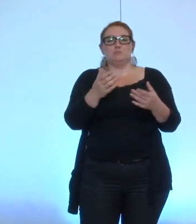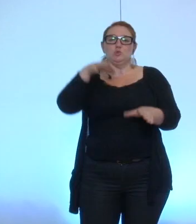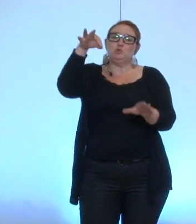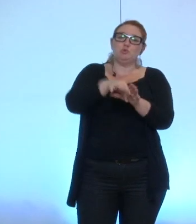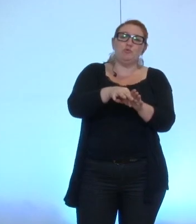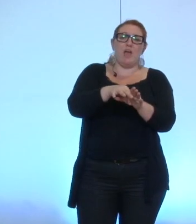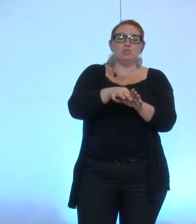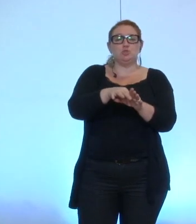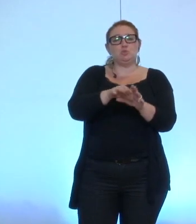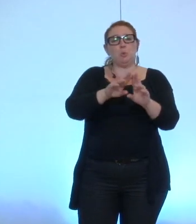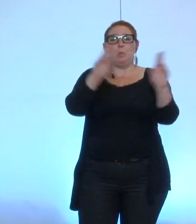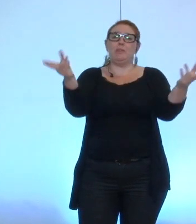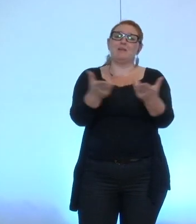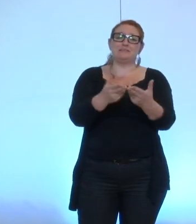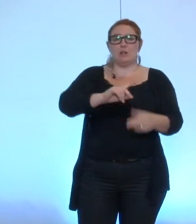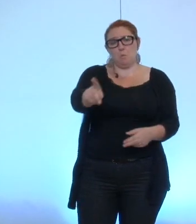aujourd'hui